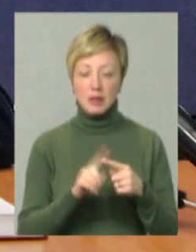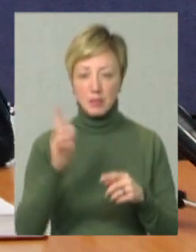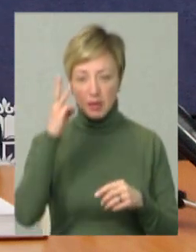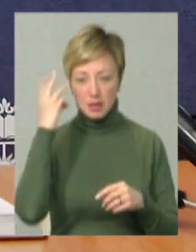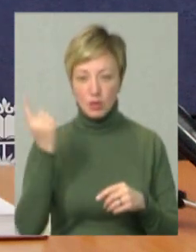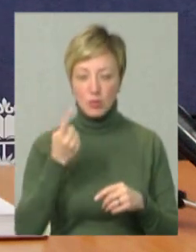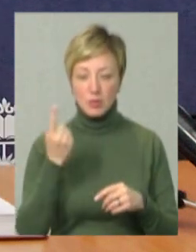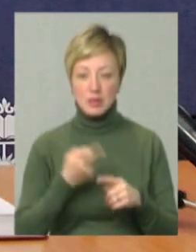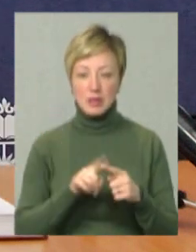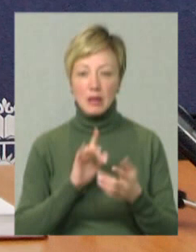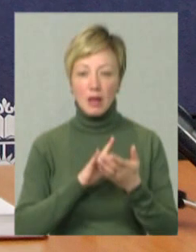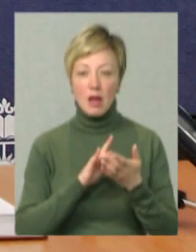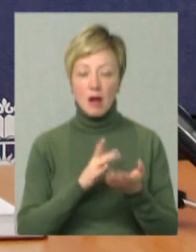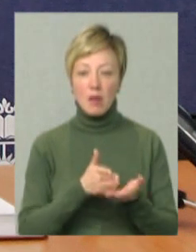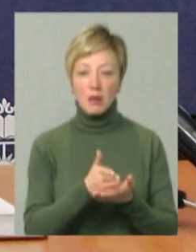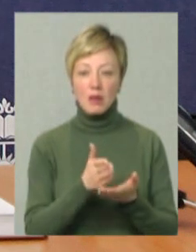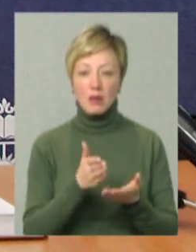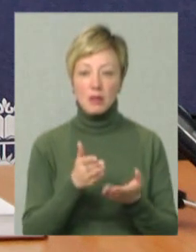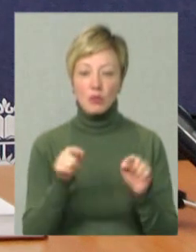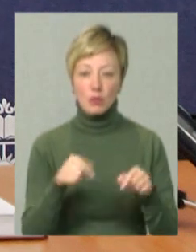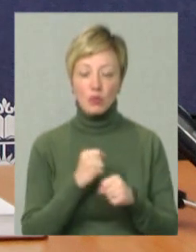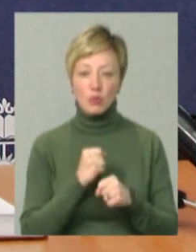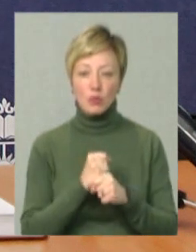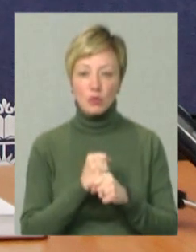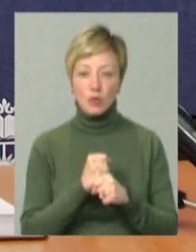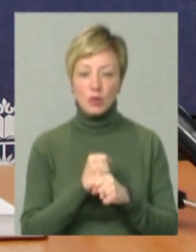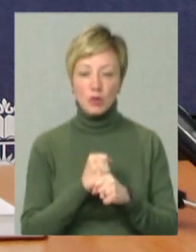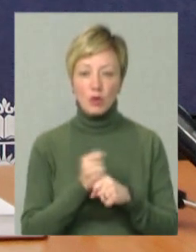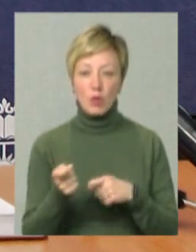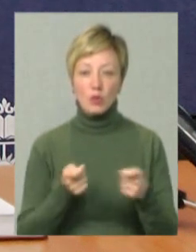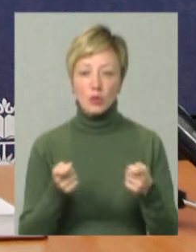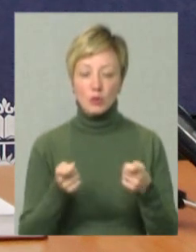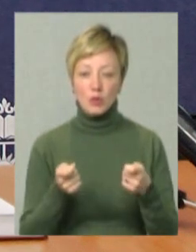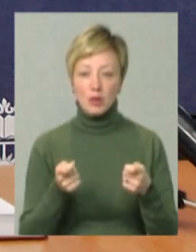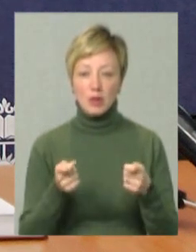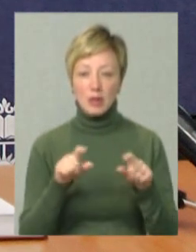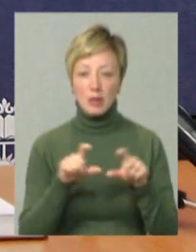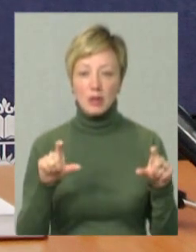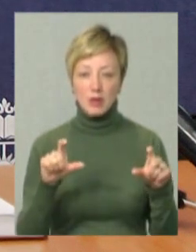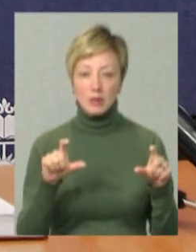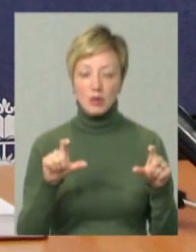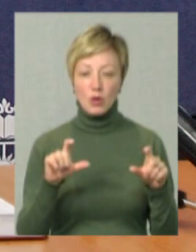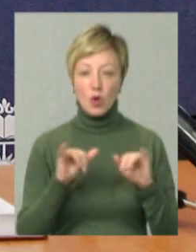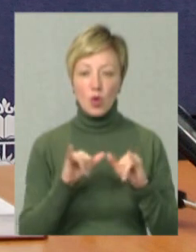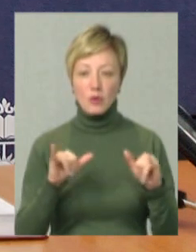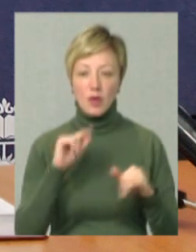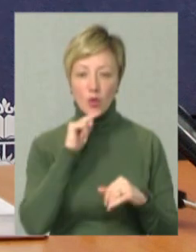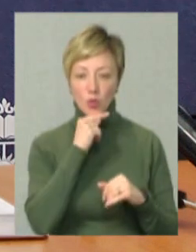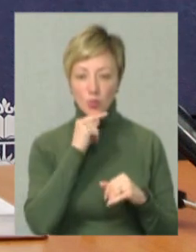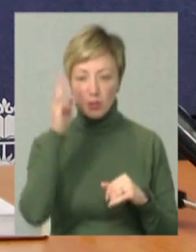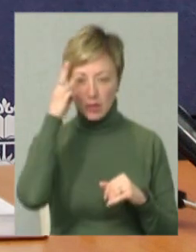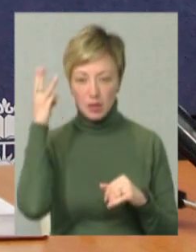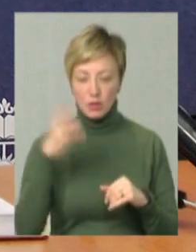Цей телеграм-канал, його роботу координує Департамент розвитку